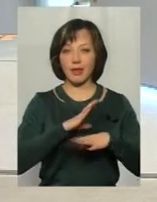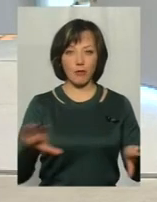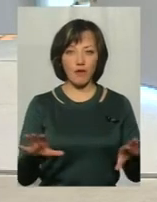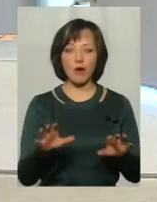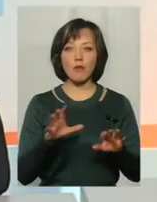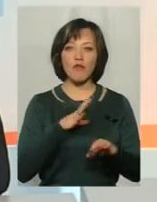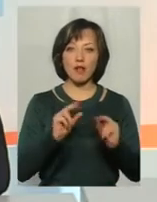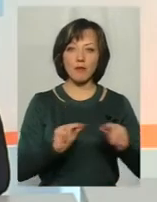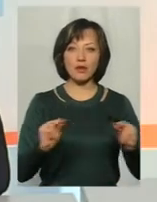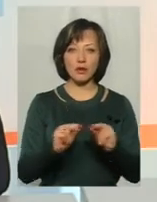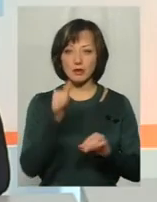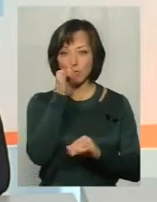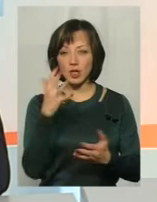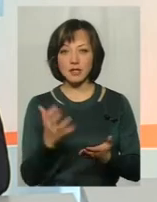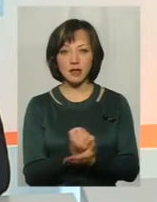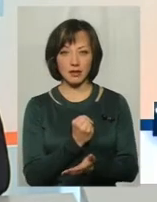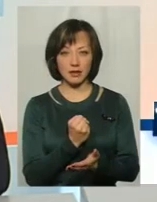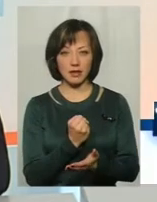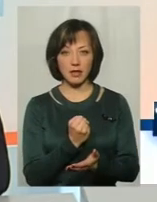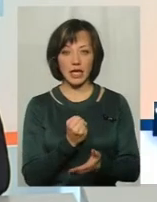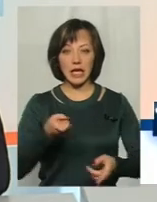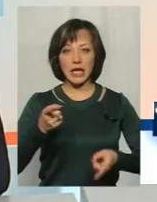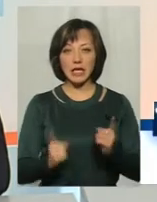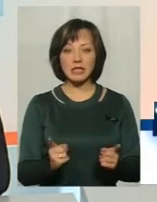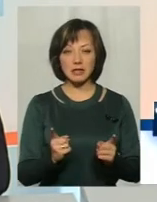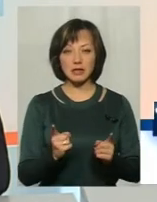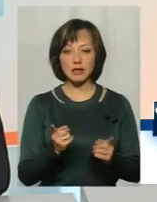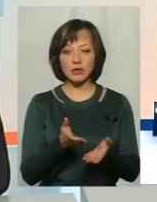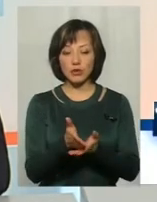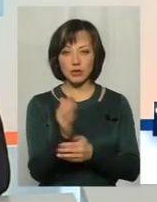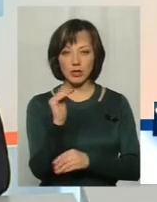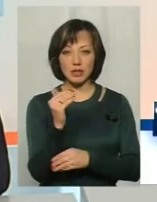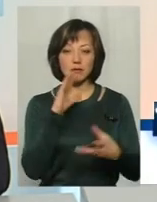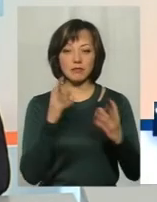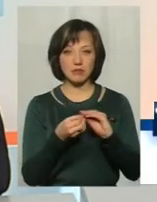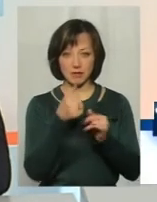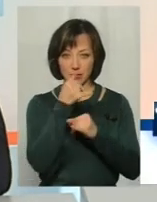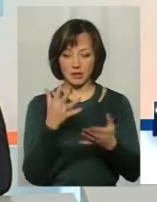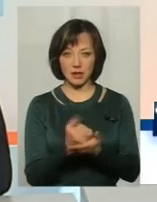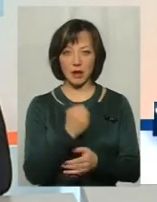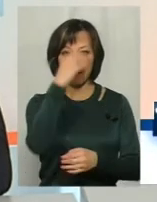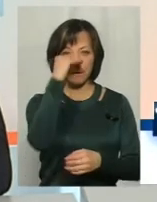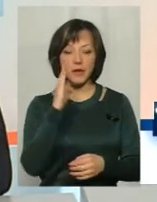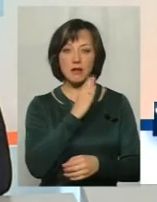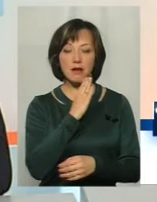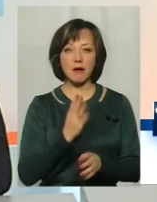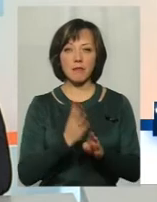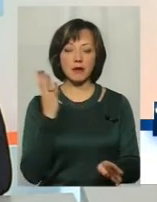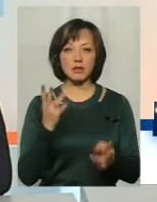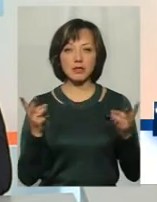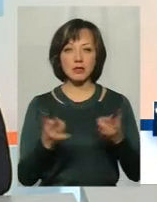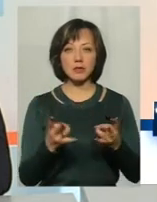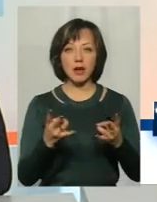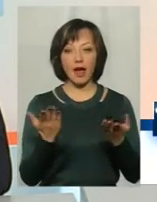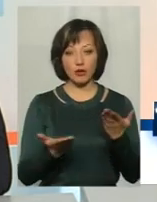Бувають педагоги, які не змогли знайти ту істину до дитини і не змогли знайти з неї спільну мову. Батькам насамперед, якщо є такий